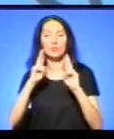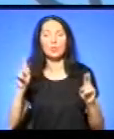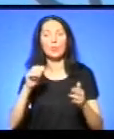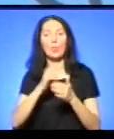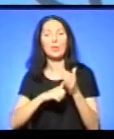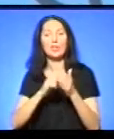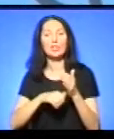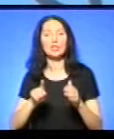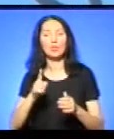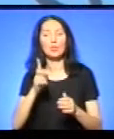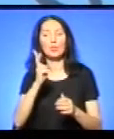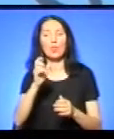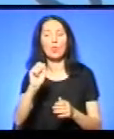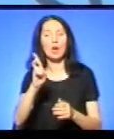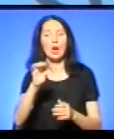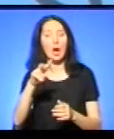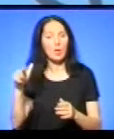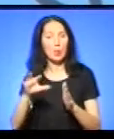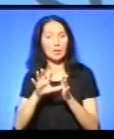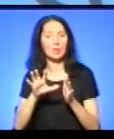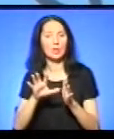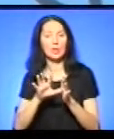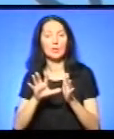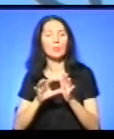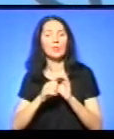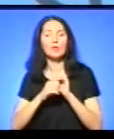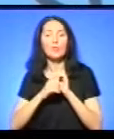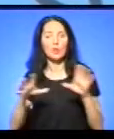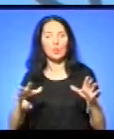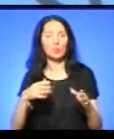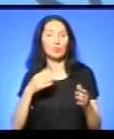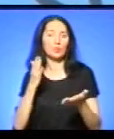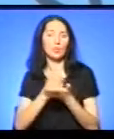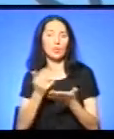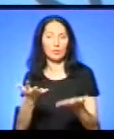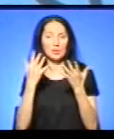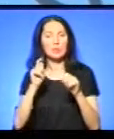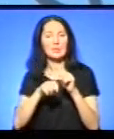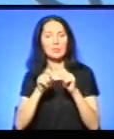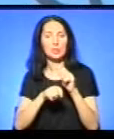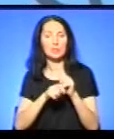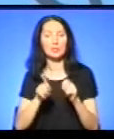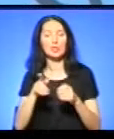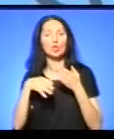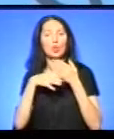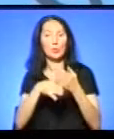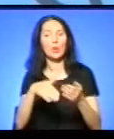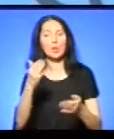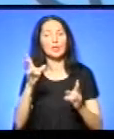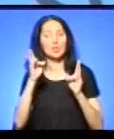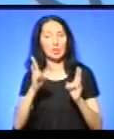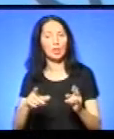чому кабель видухнув, я думаю, експертиза має з'ясовувати правоохоронні органи. Що допомагаєте ви травмованим? Так.